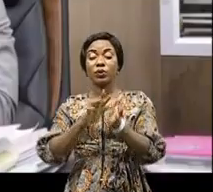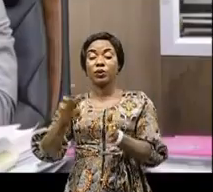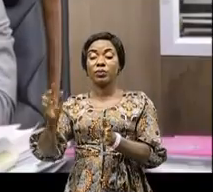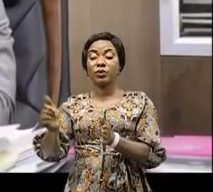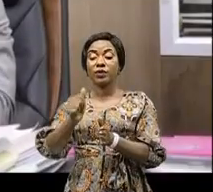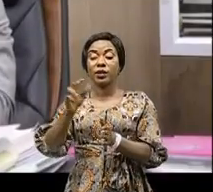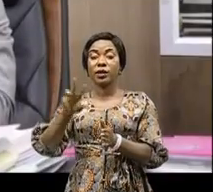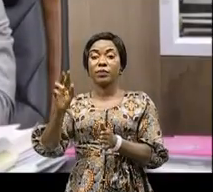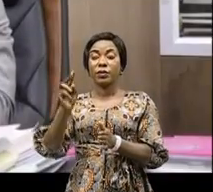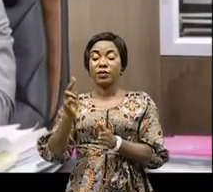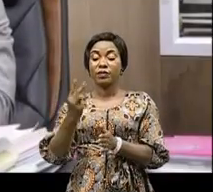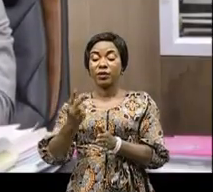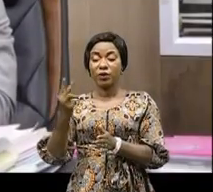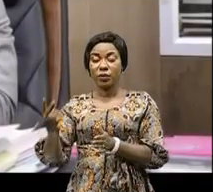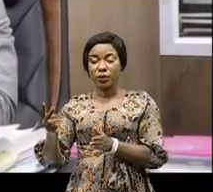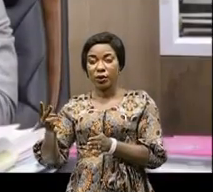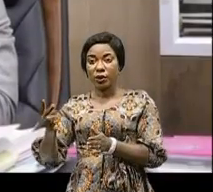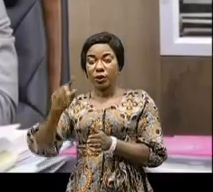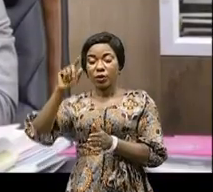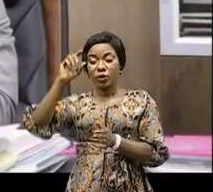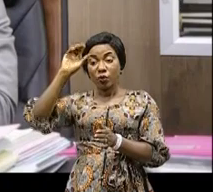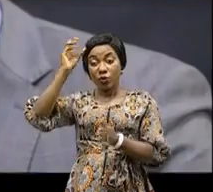certains établissements publics conventionnés.